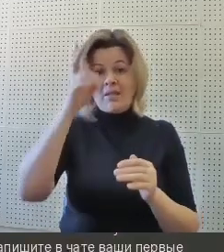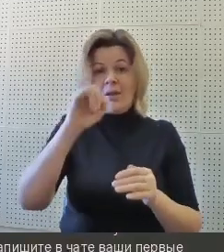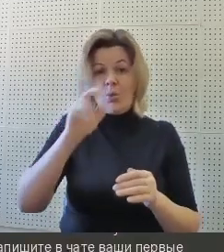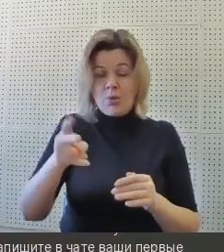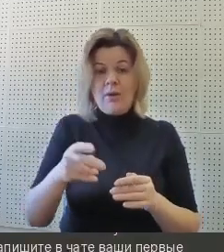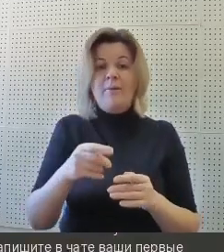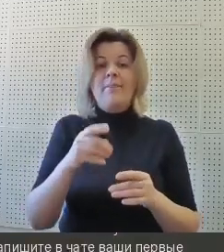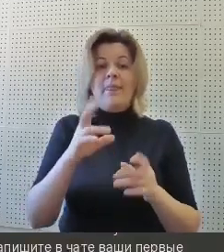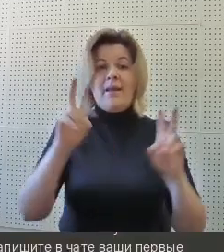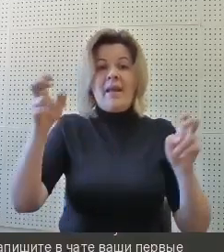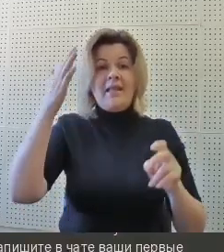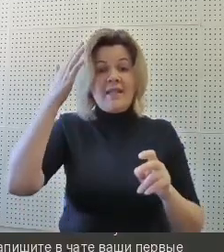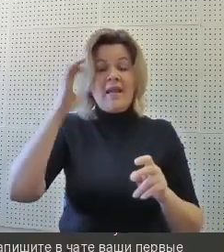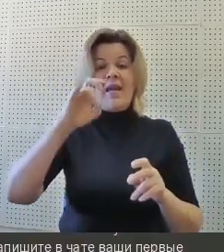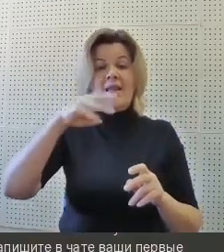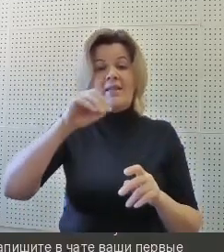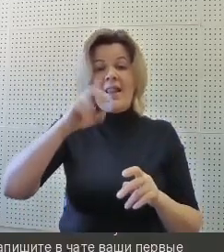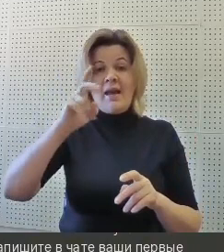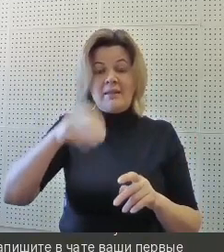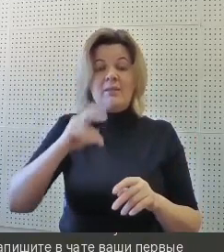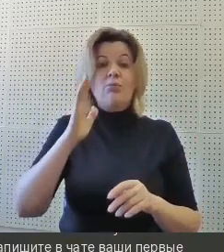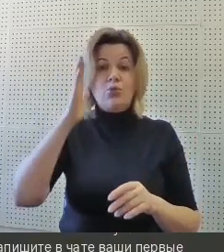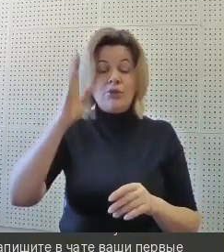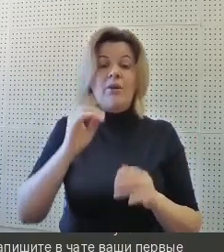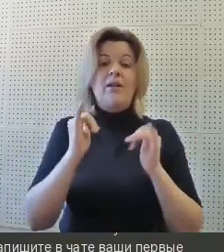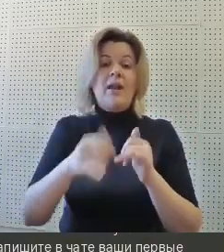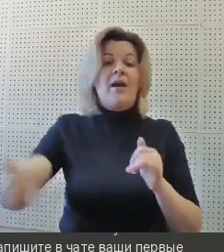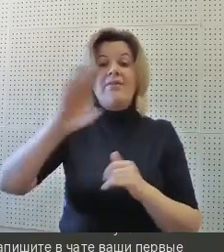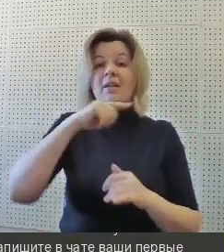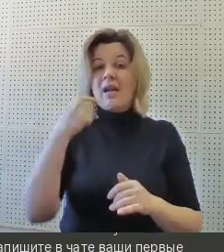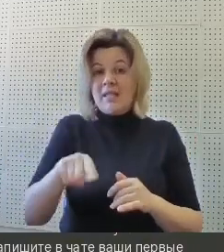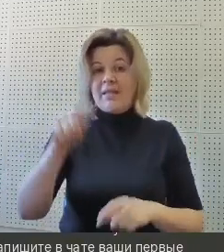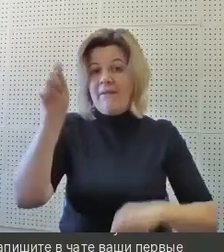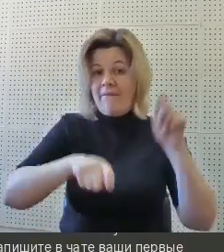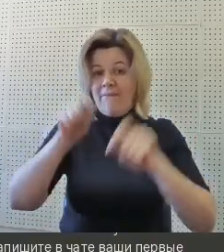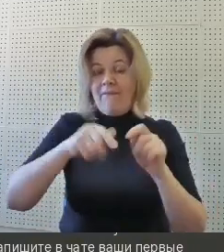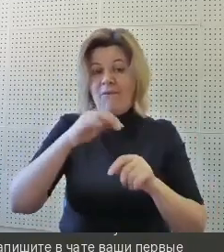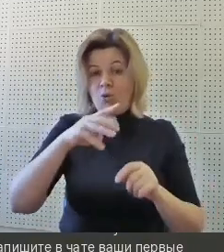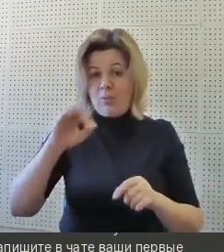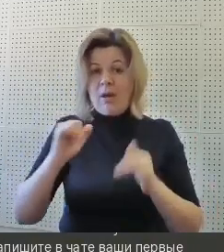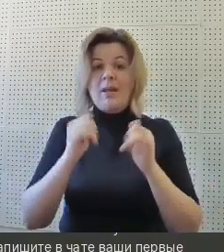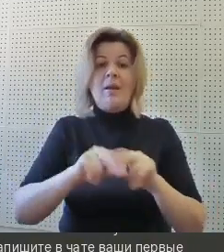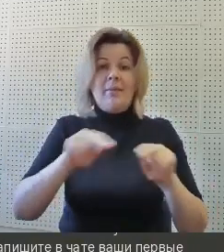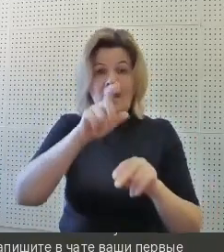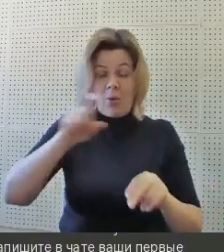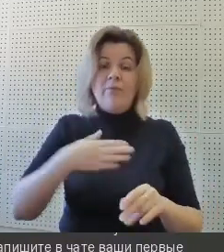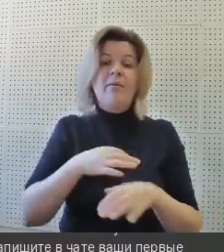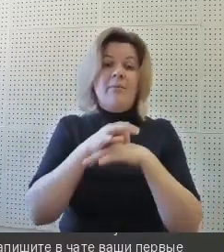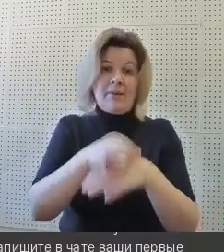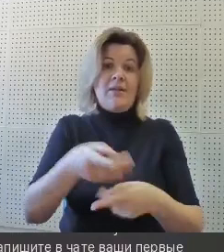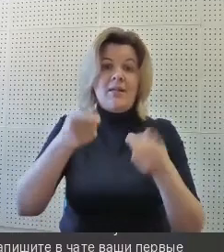будущего». Это Обнинский полис. И вот мы там для Всероссийского форума, для педагогов проводили вот прямо